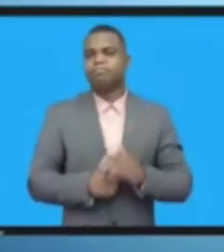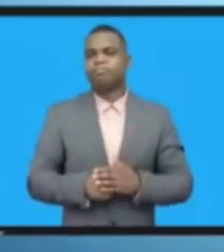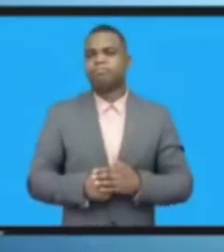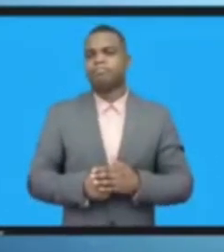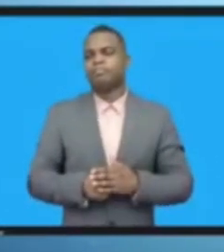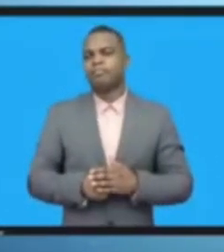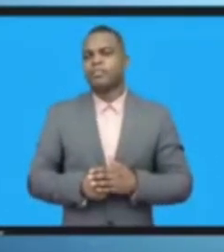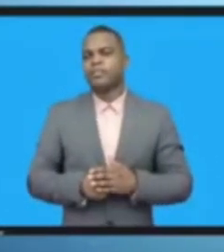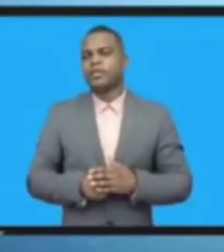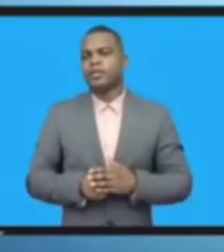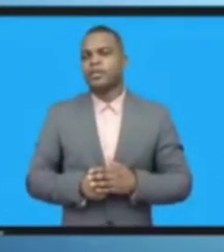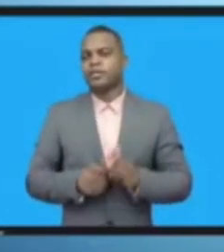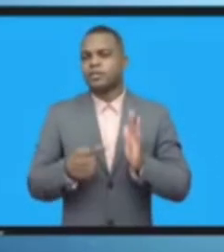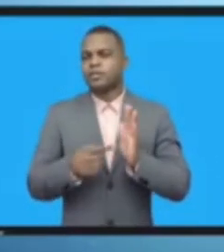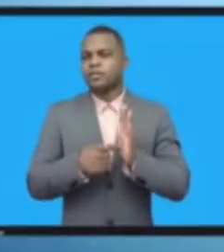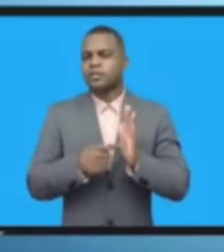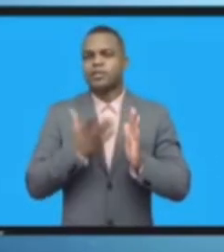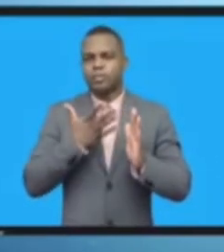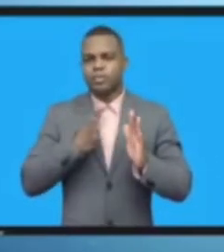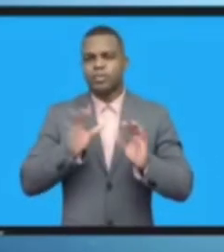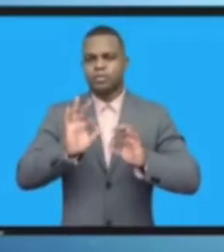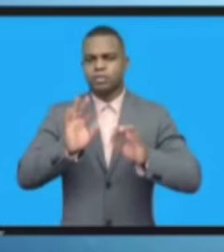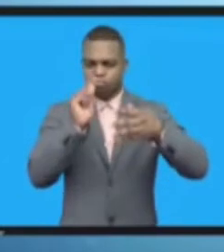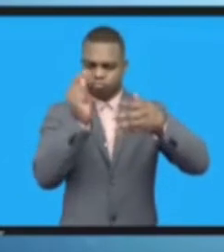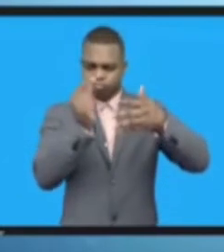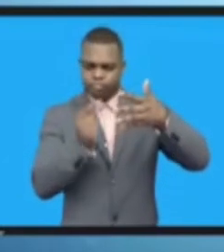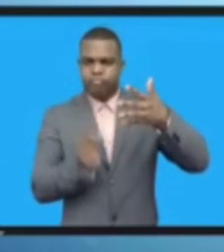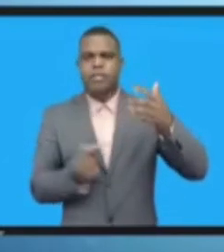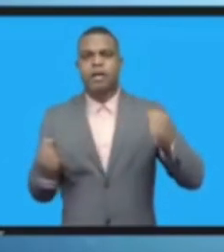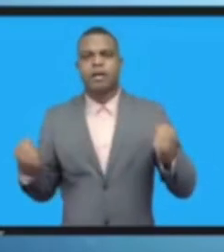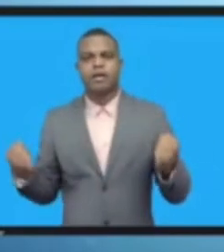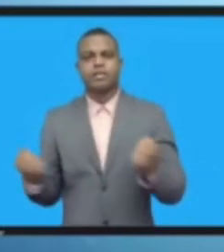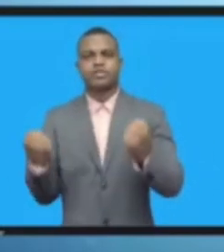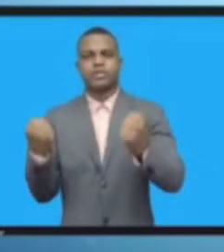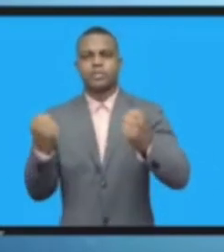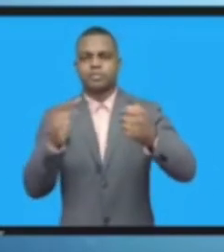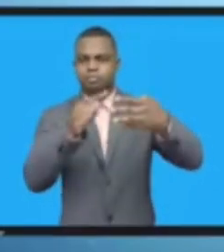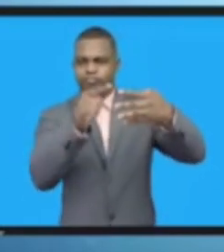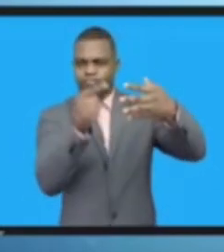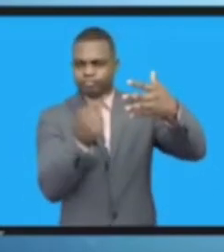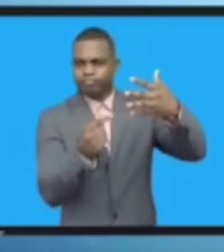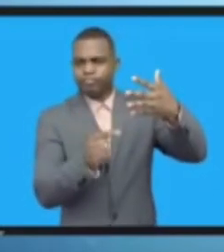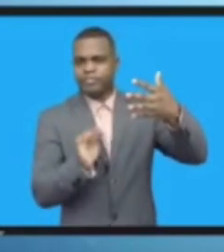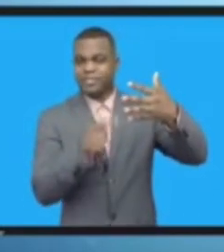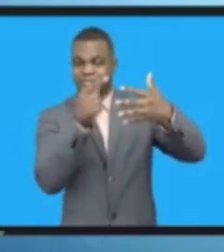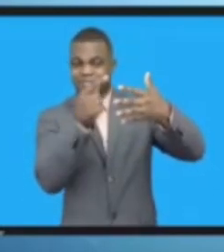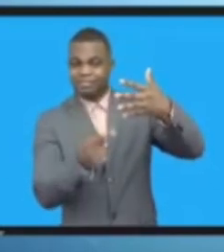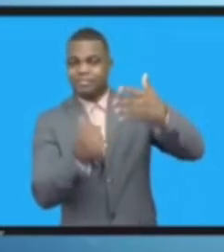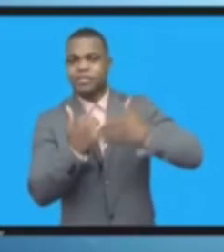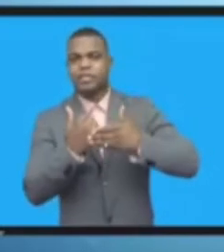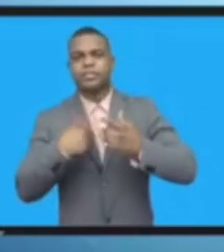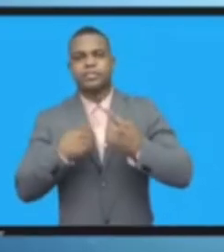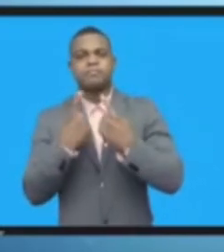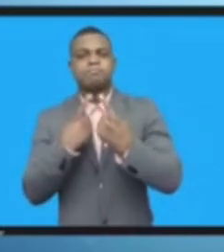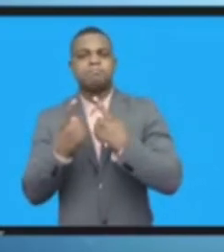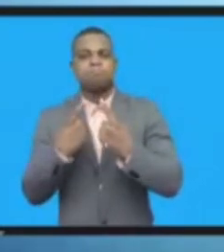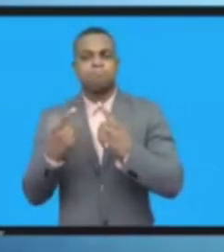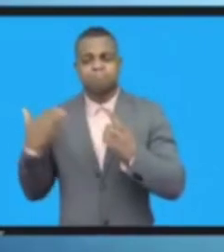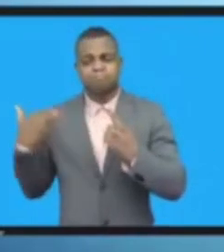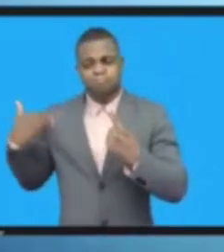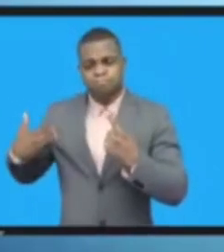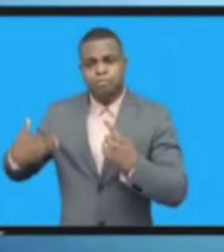إن مستقبل شبكة إنترنت مأمونة ومتينة ومفتوحة هي مهمة